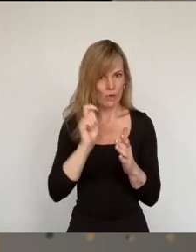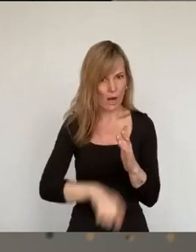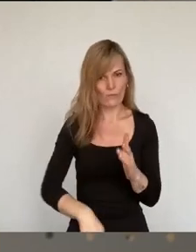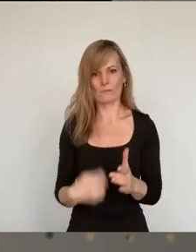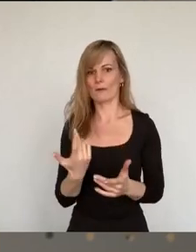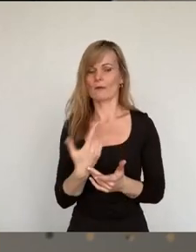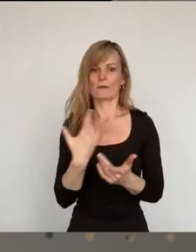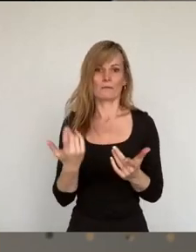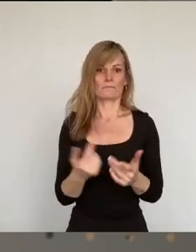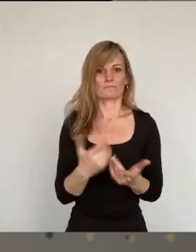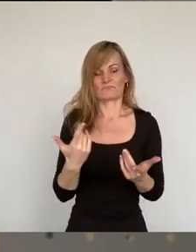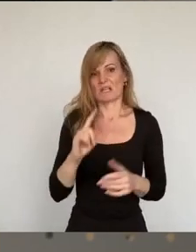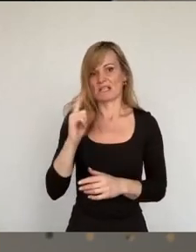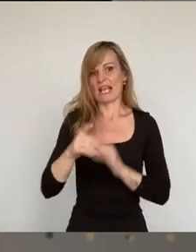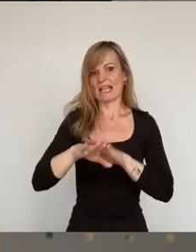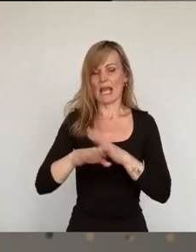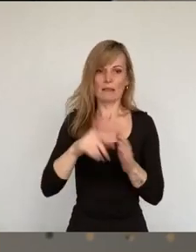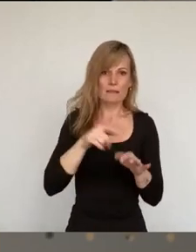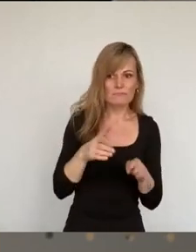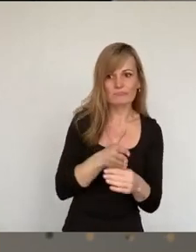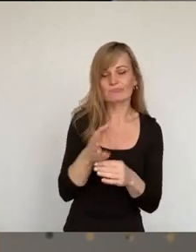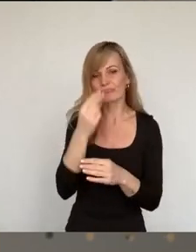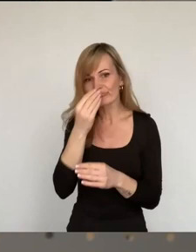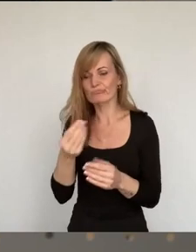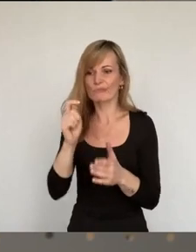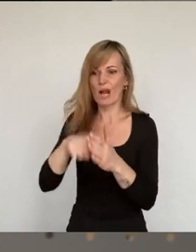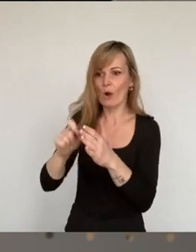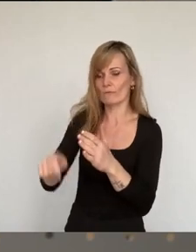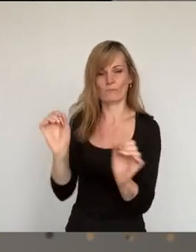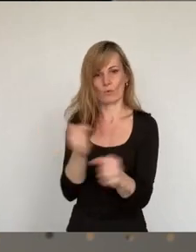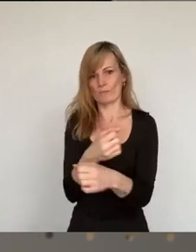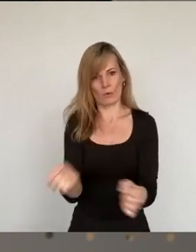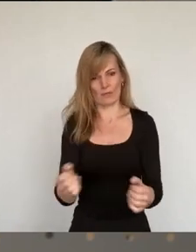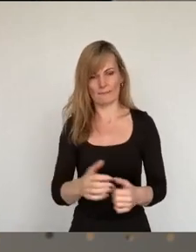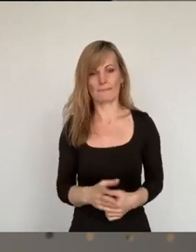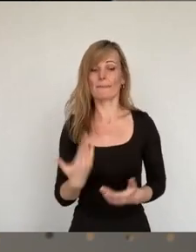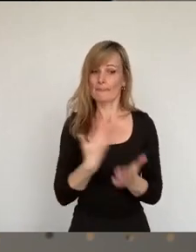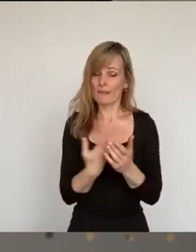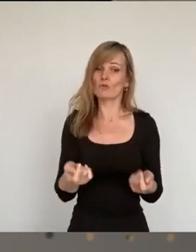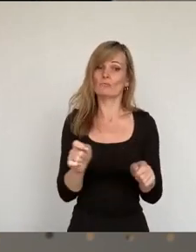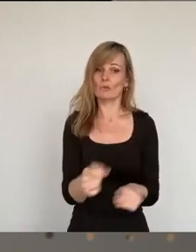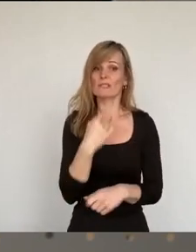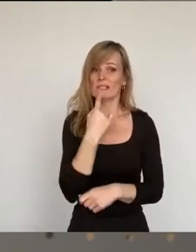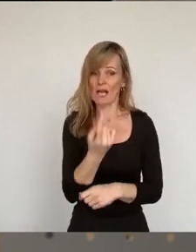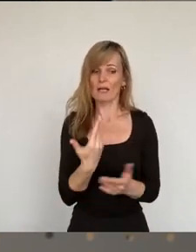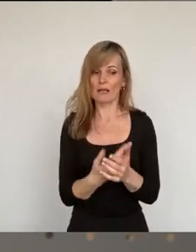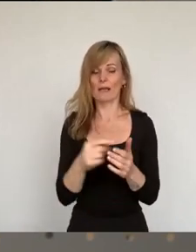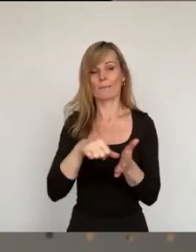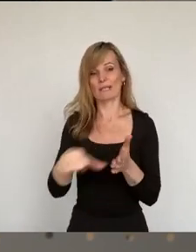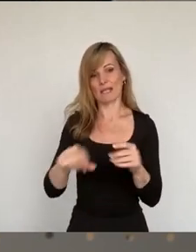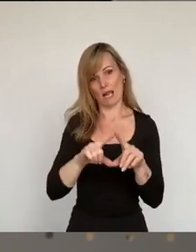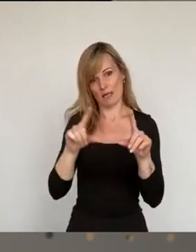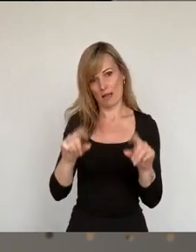wird somit unmöglich. Insofern sage ich zum Schluss, die Bezahlkarte darf nicht zur Gängelung der